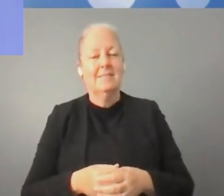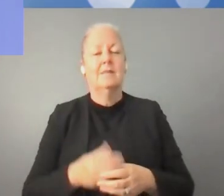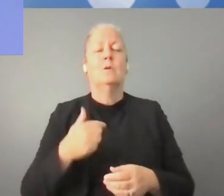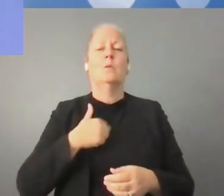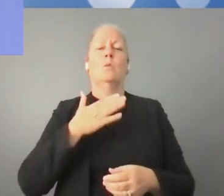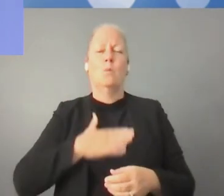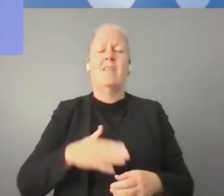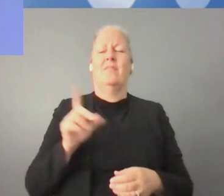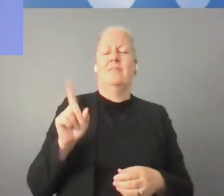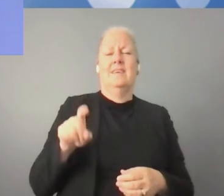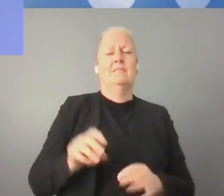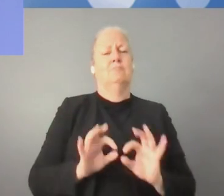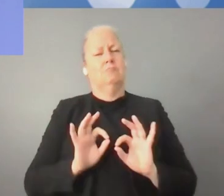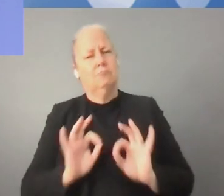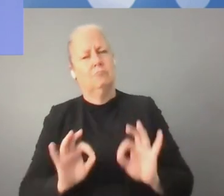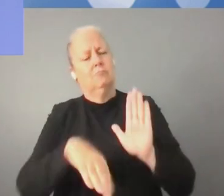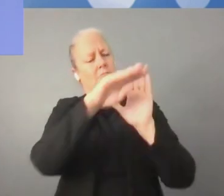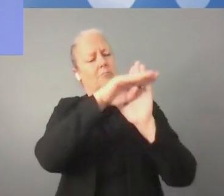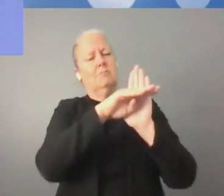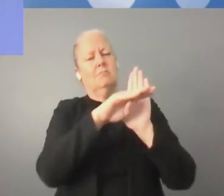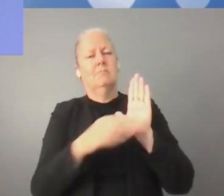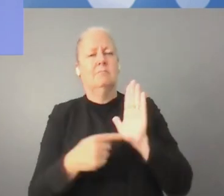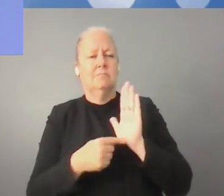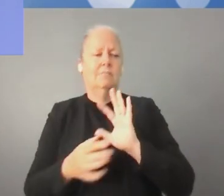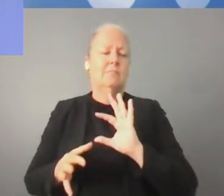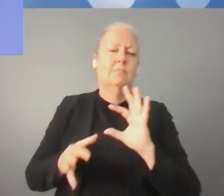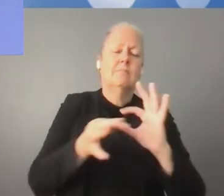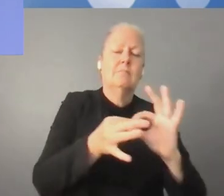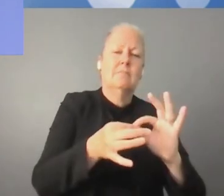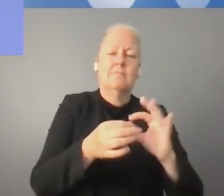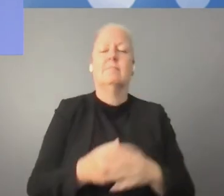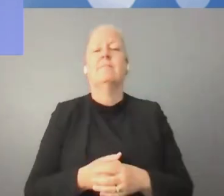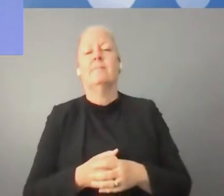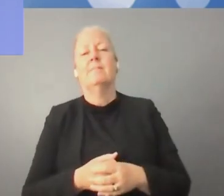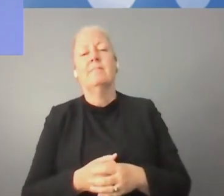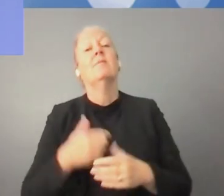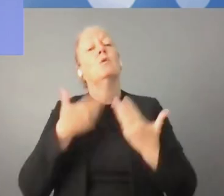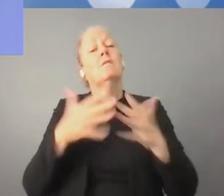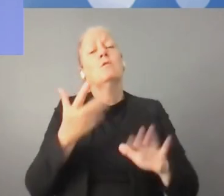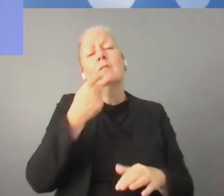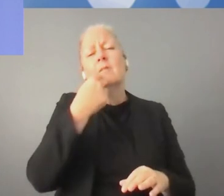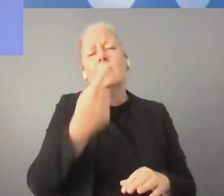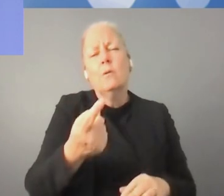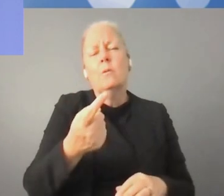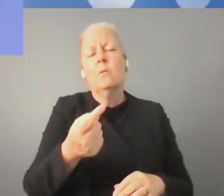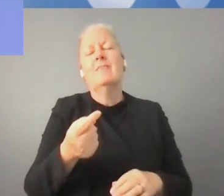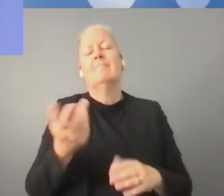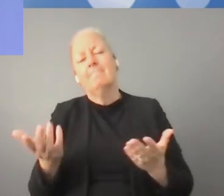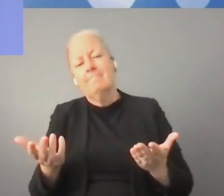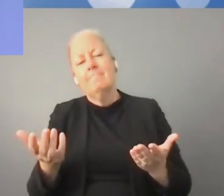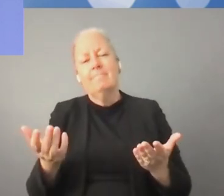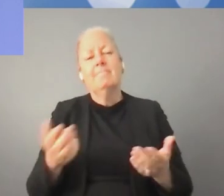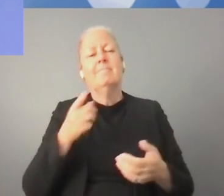أن يكونوا جزءاً من هذه التحولات الرقمية